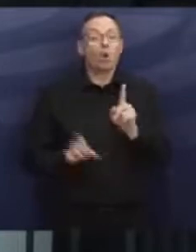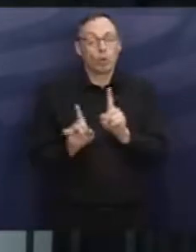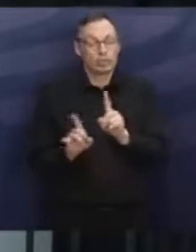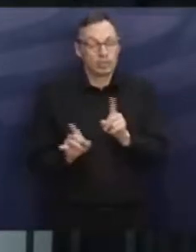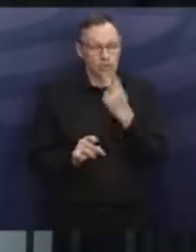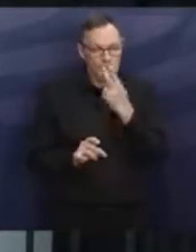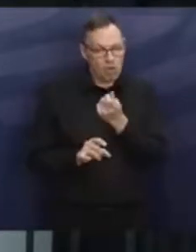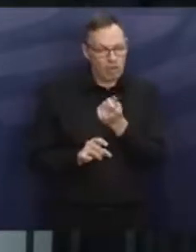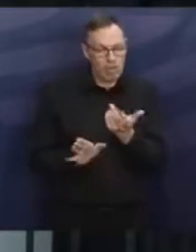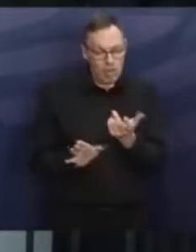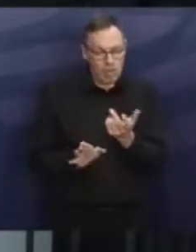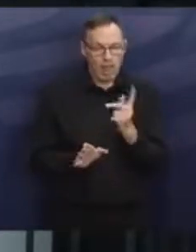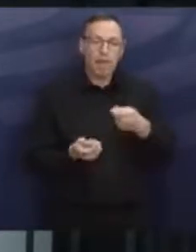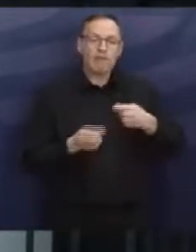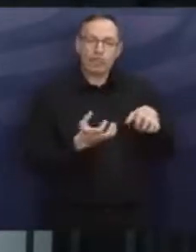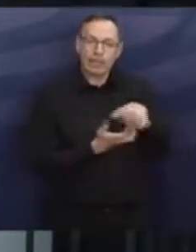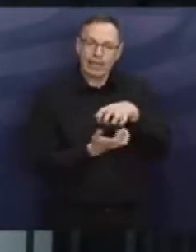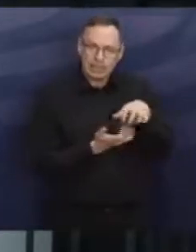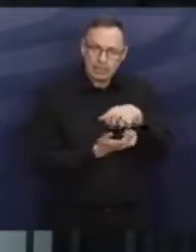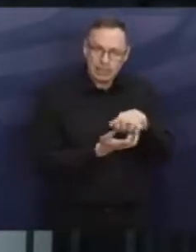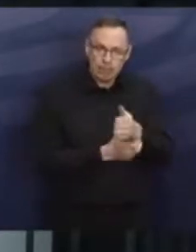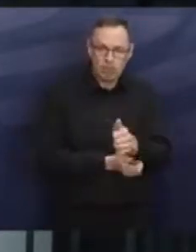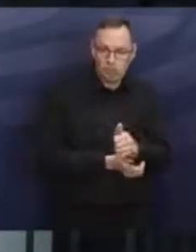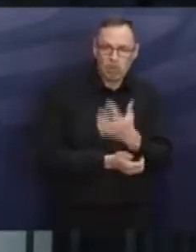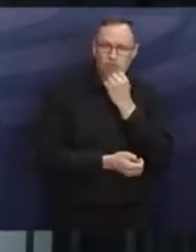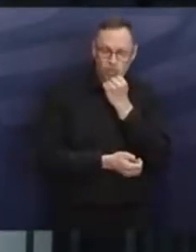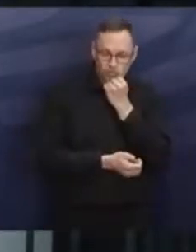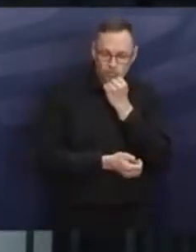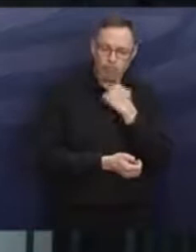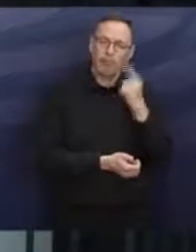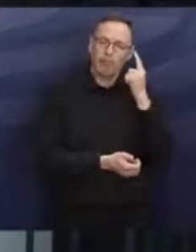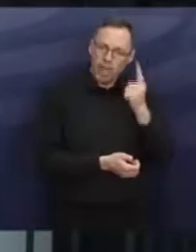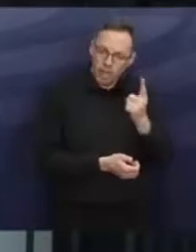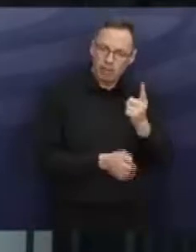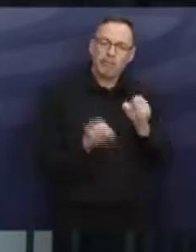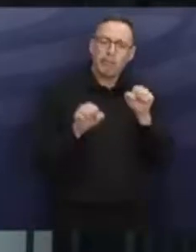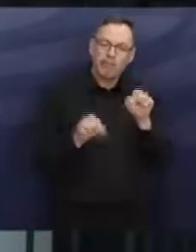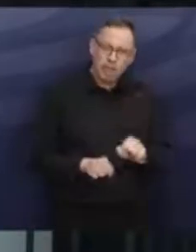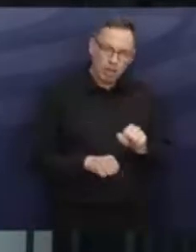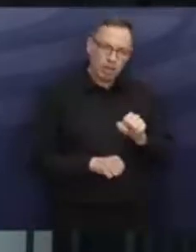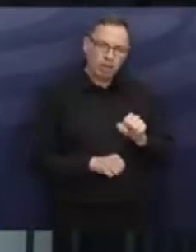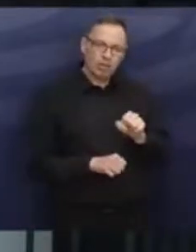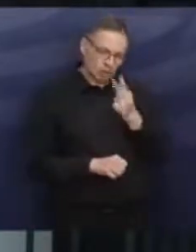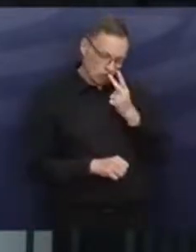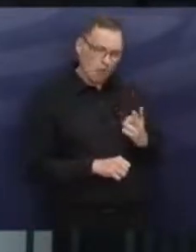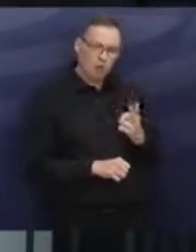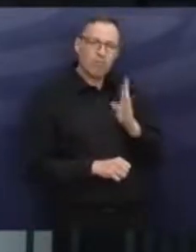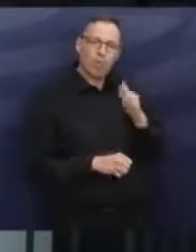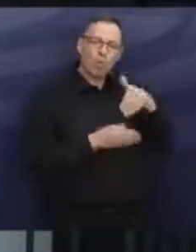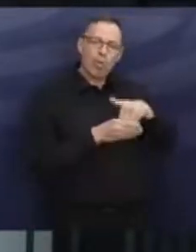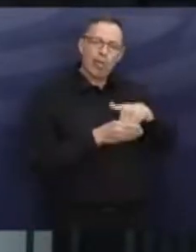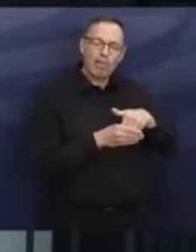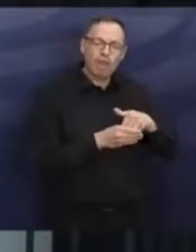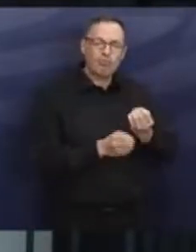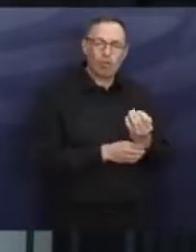Aber wenn man eine wirtschaftliche Krise beurteilen will, finde ich, kann man einen Blick auf das Bruttoinlandsprodukt werfen und gucken,